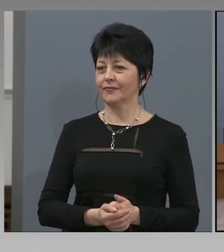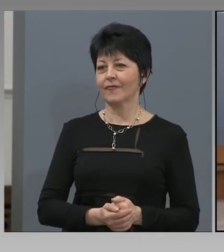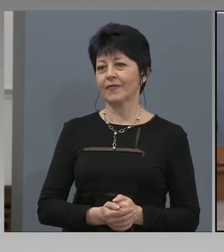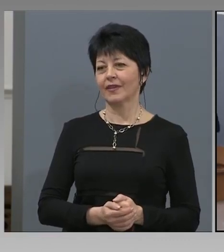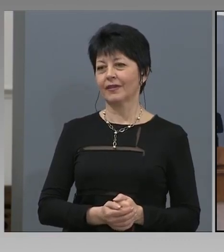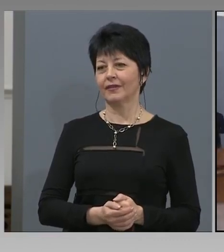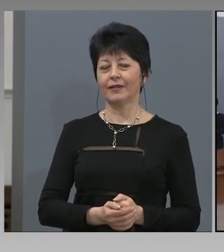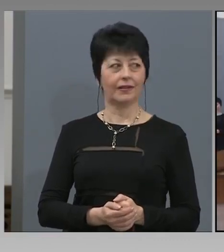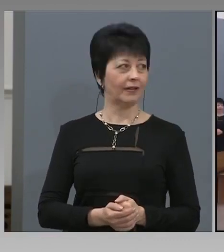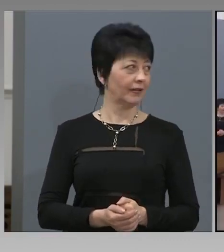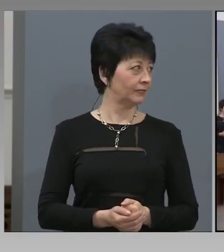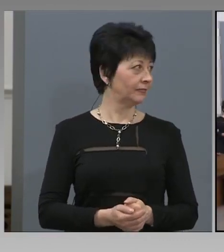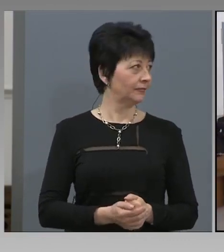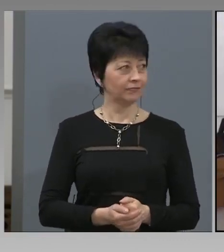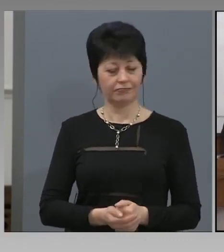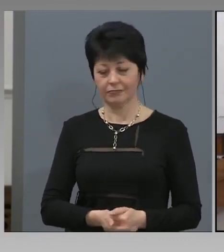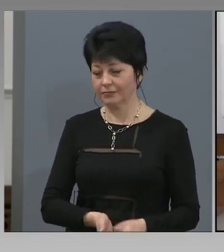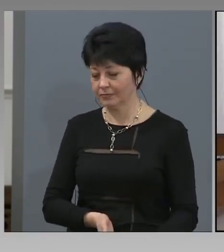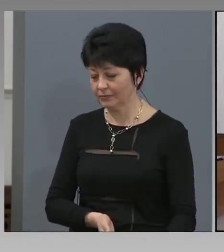Благодаря ви.